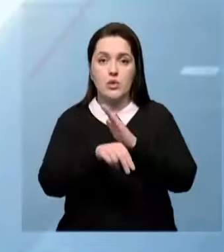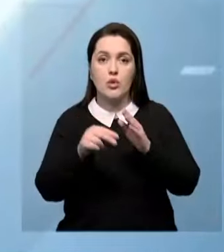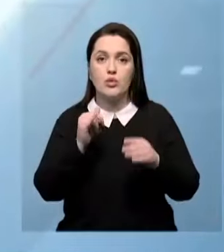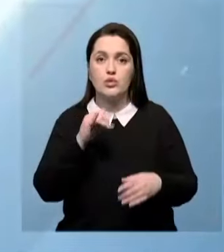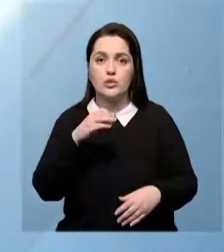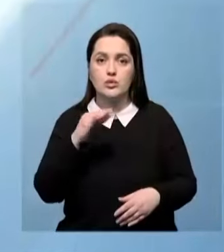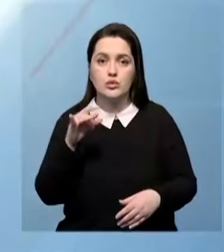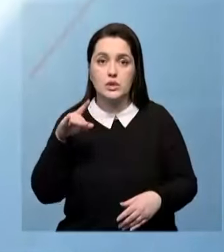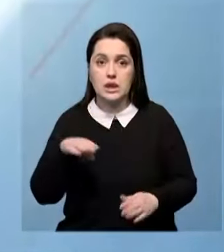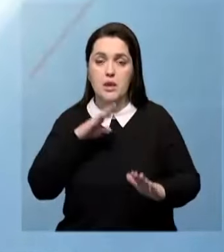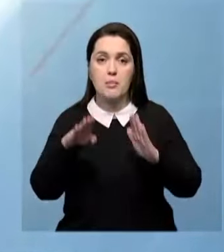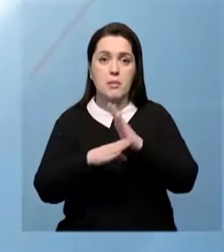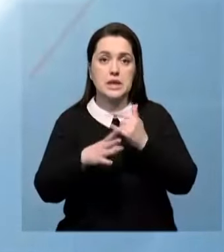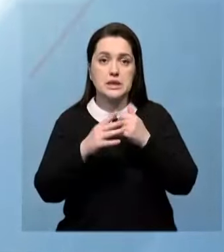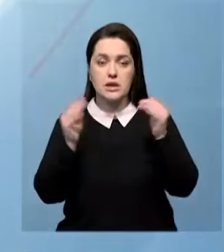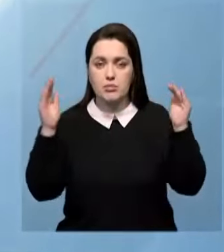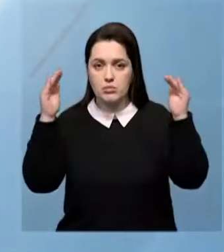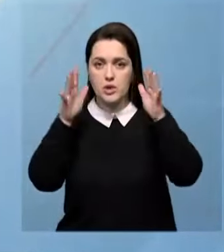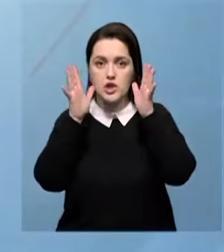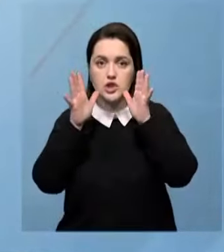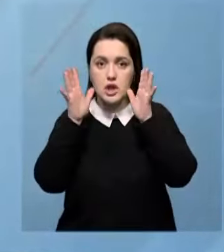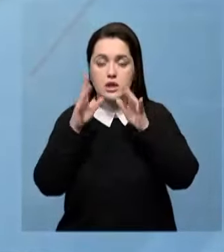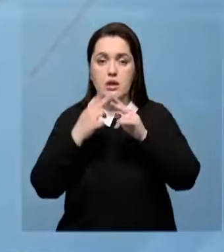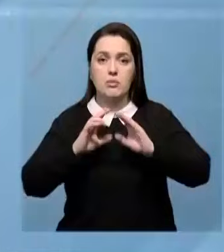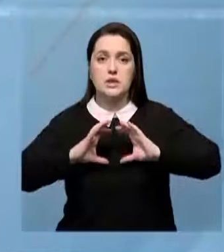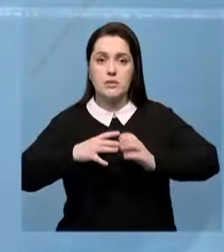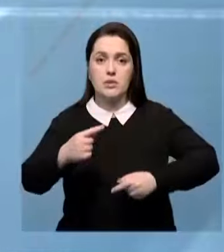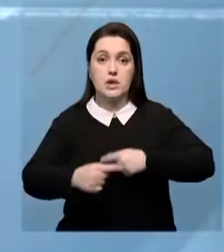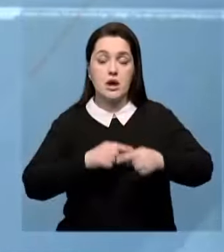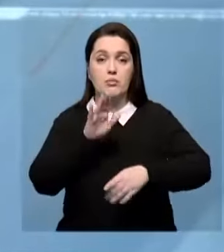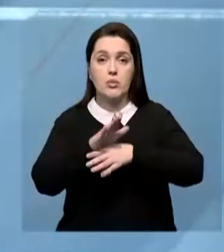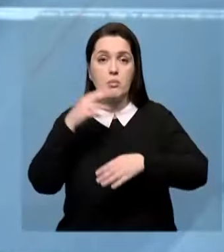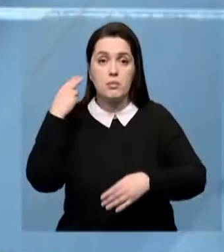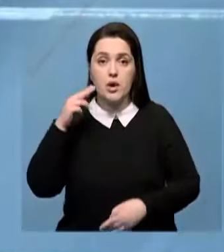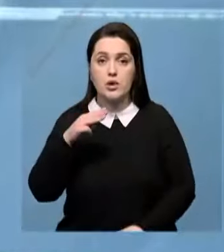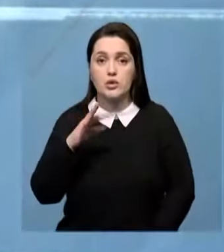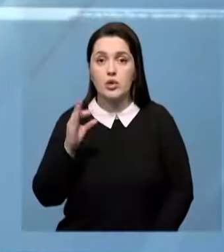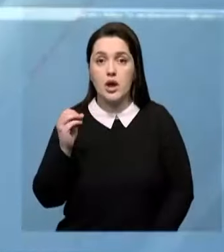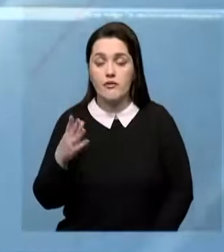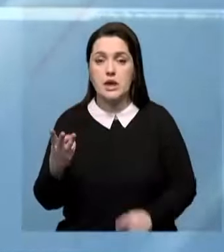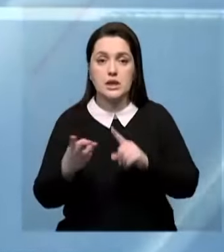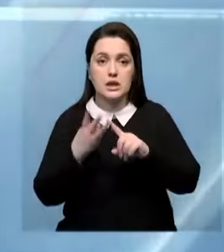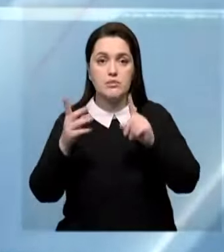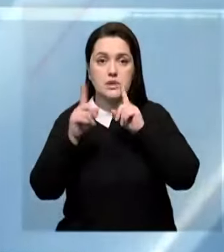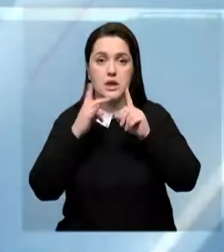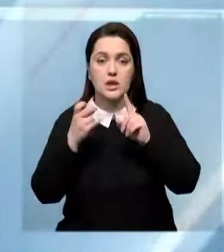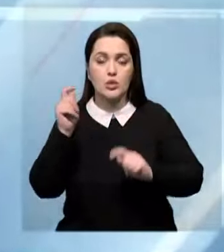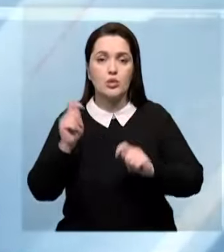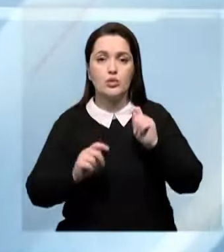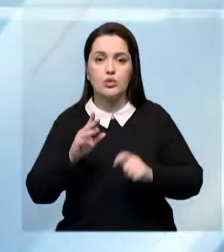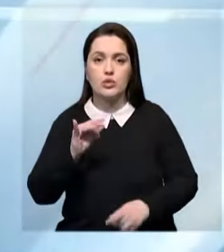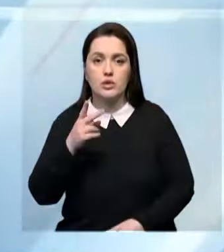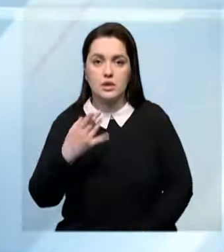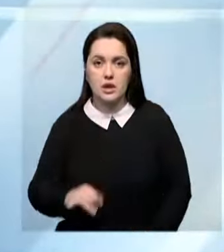плато Устюрт и подземные мечети в список всемирного наследия поручил президент Касамжмар Тукаев на третьем заседании национального